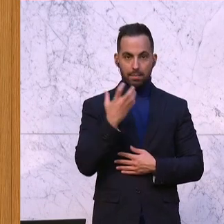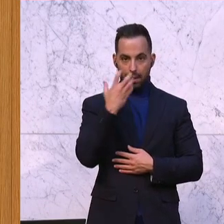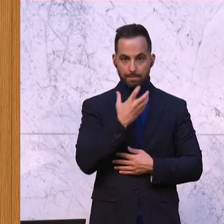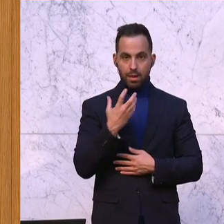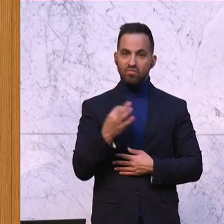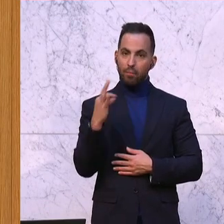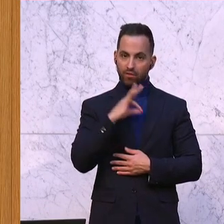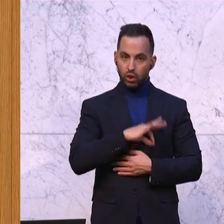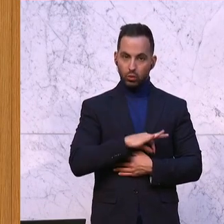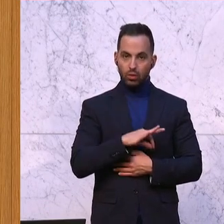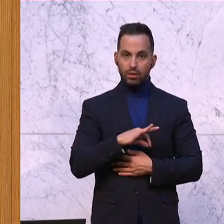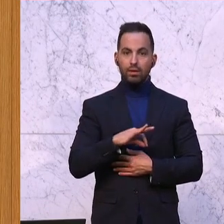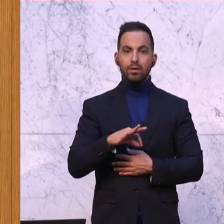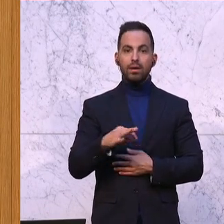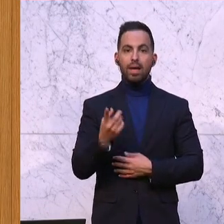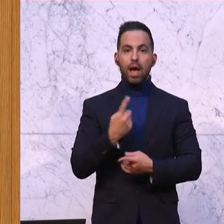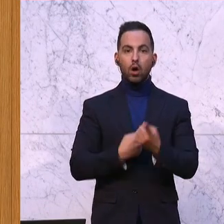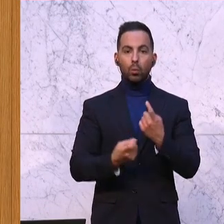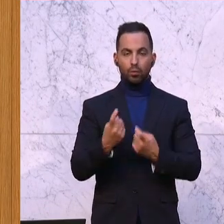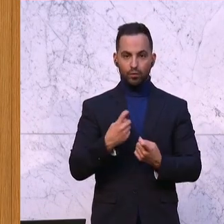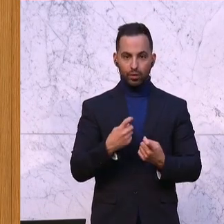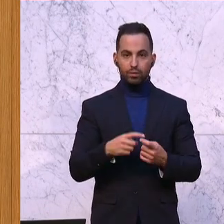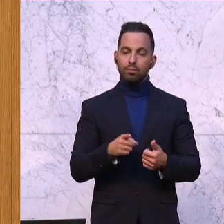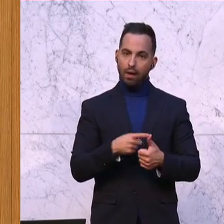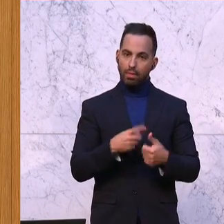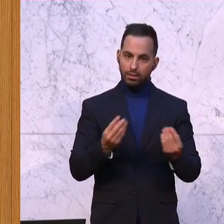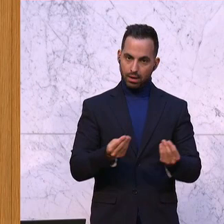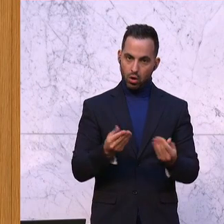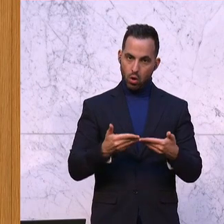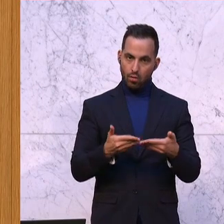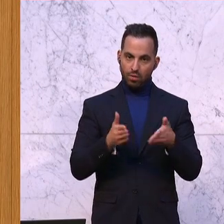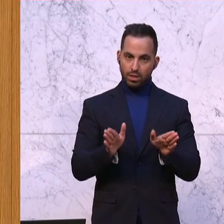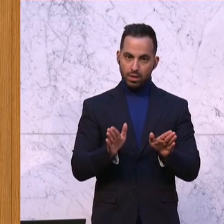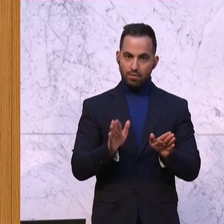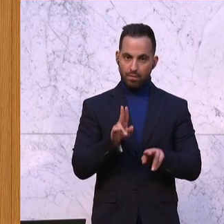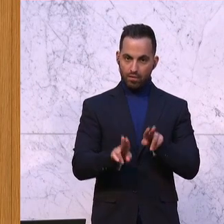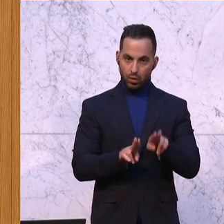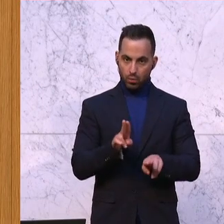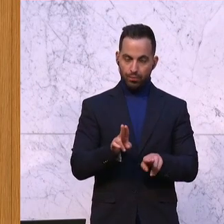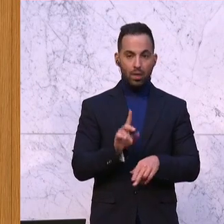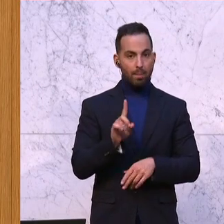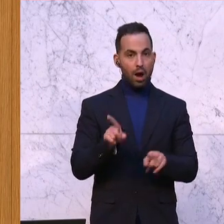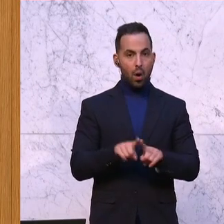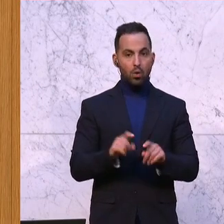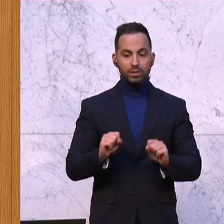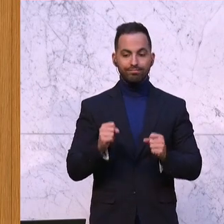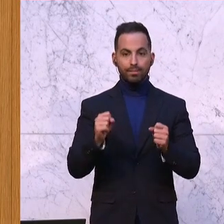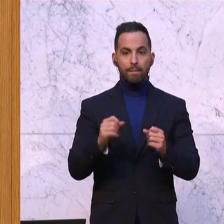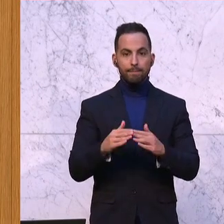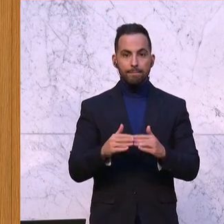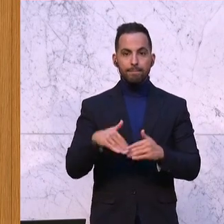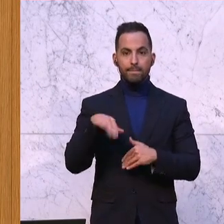Verpflichtung der Herkunft ist das eine in der öffentlichen Verpflegung, das Bestreben für mehr oder